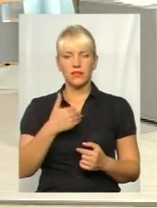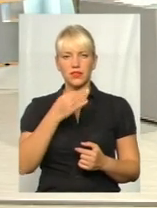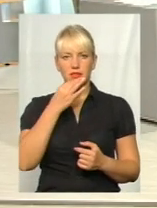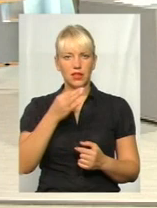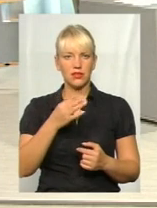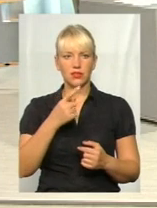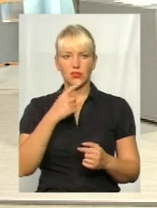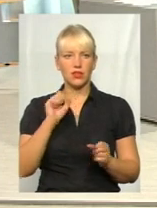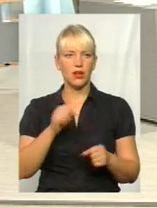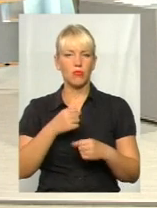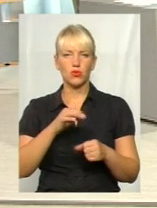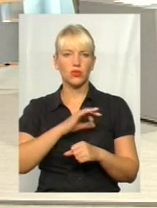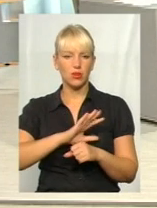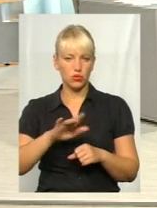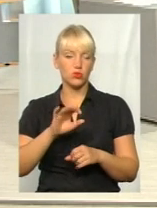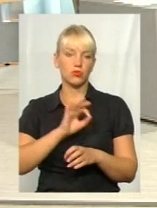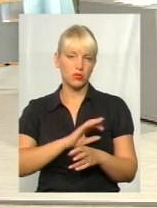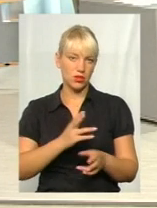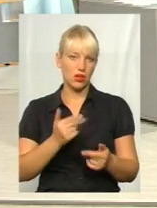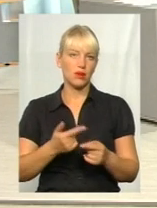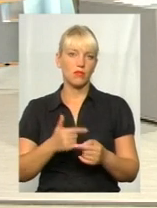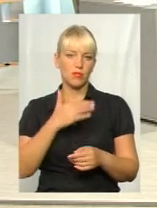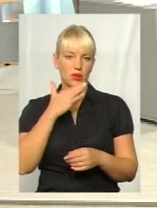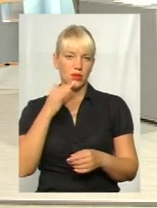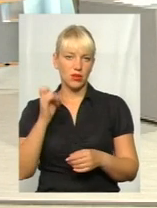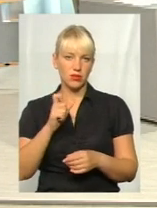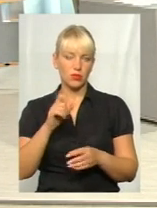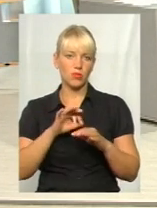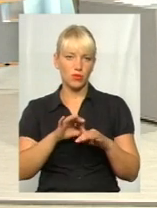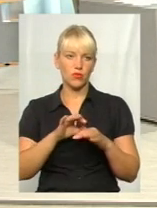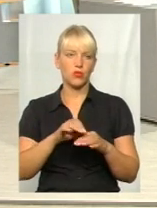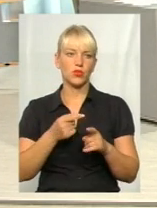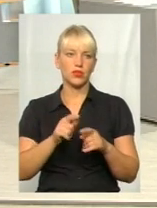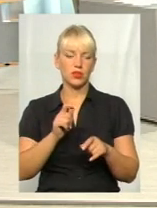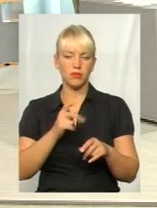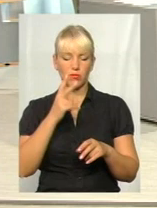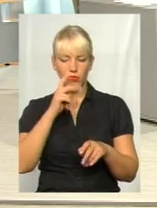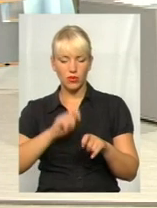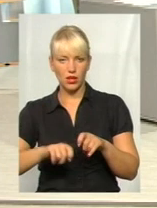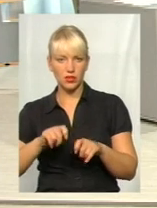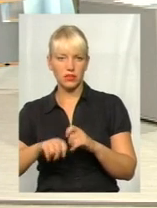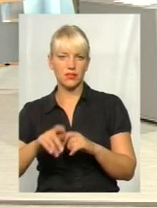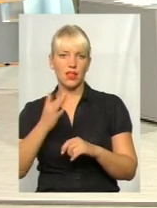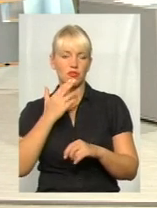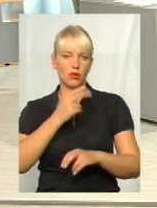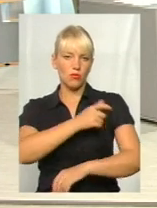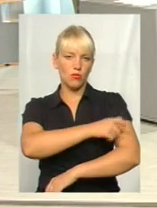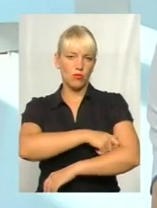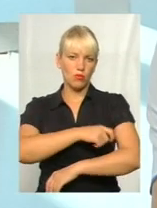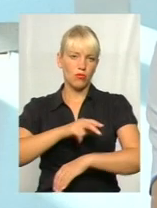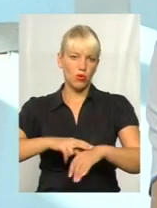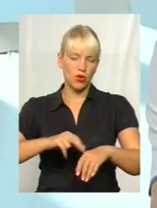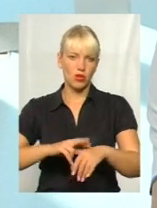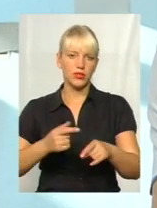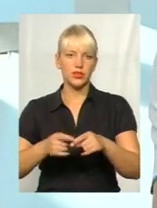сказати, що зовсім не користуються. Вони користуються. Ми неодноразово проводили там рейди спільно з національною поліцією, з патрульною поліцією. Залучали представників